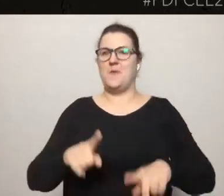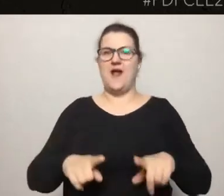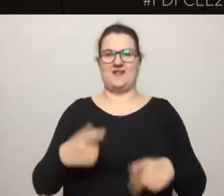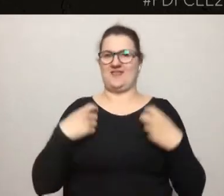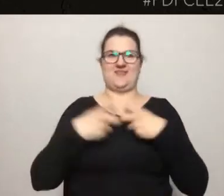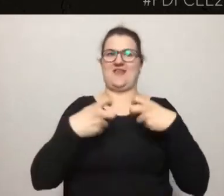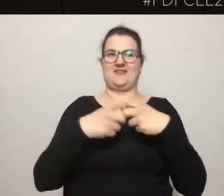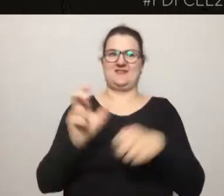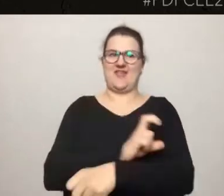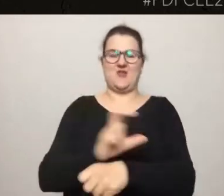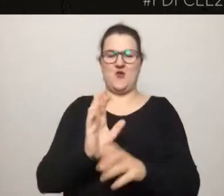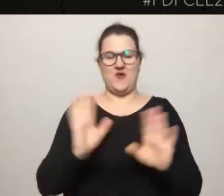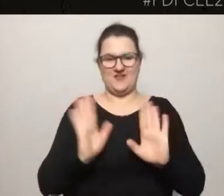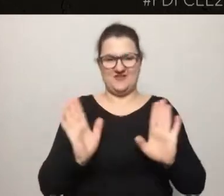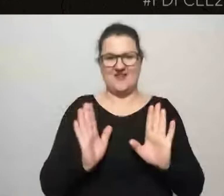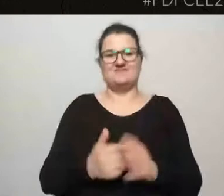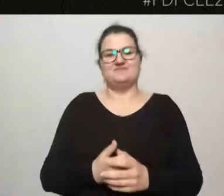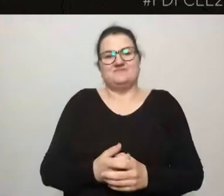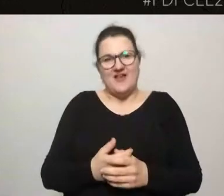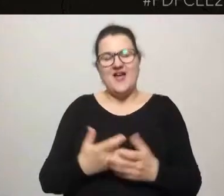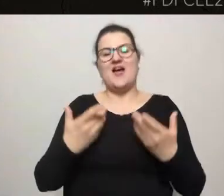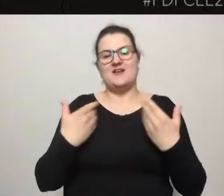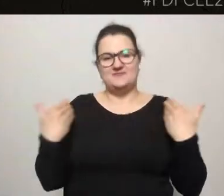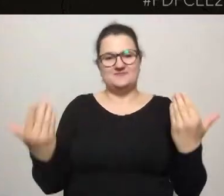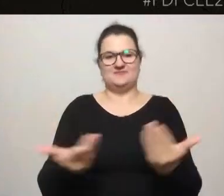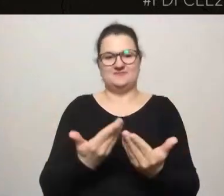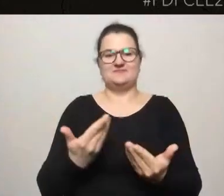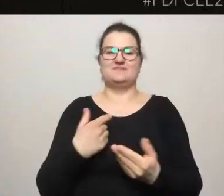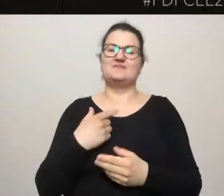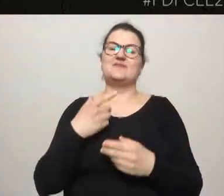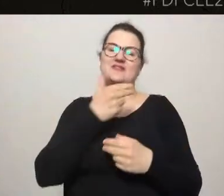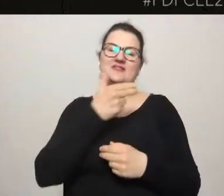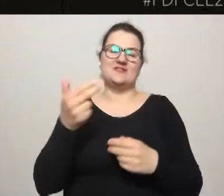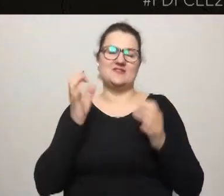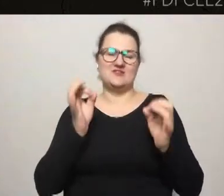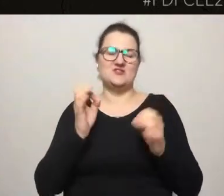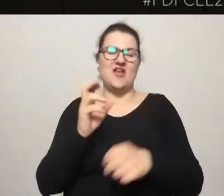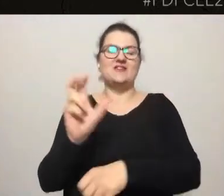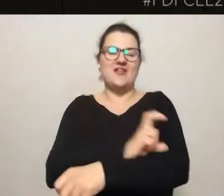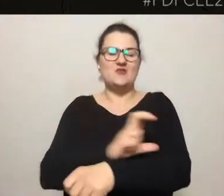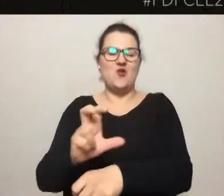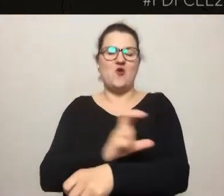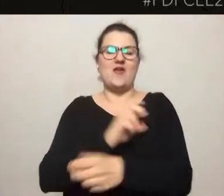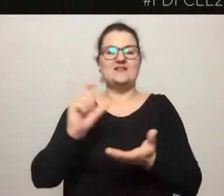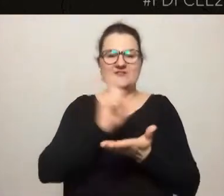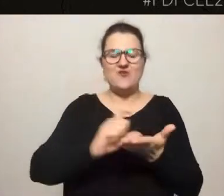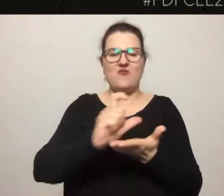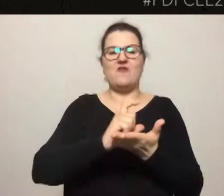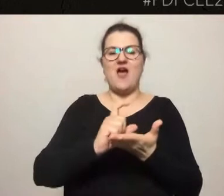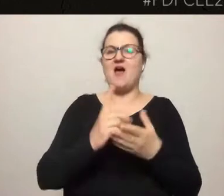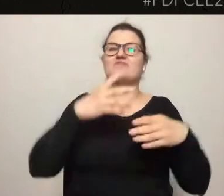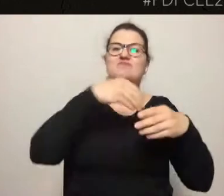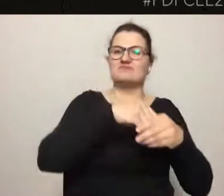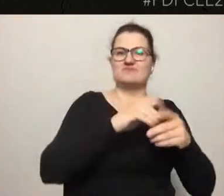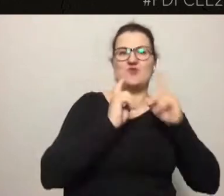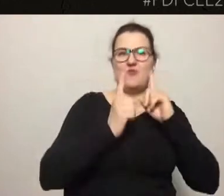nowych technologiach, o technologiach cyfrowych w rozmowie o przestrzeni. Tak na co dzień zajmuję się także